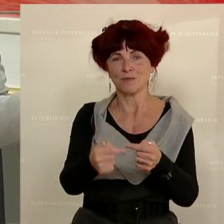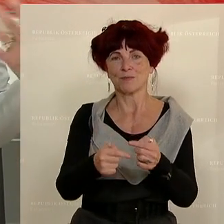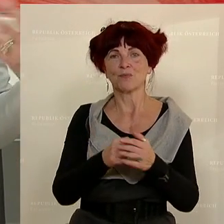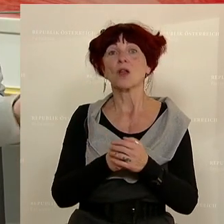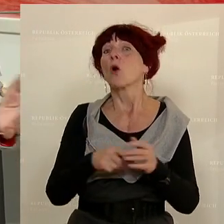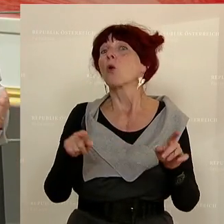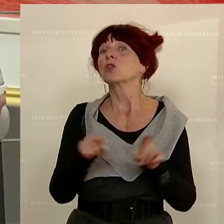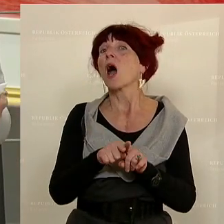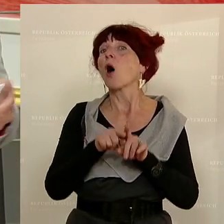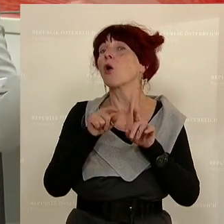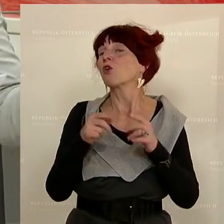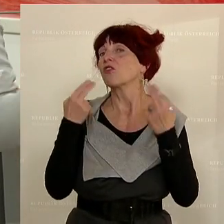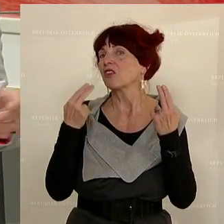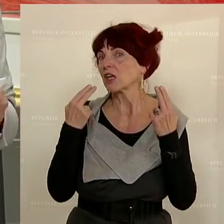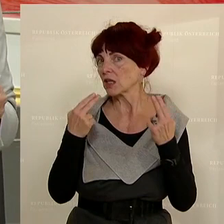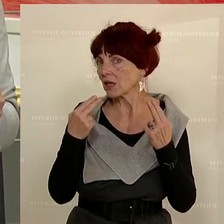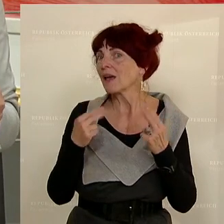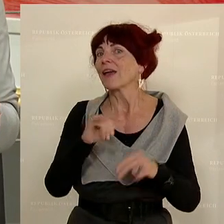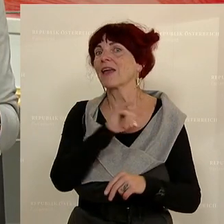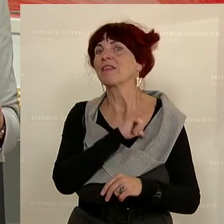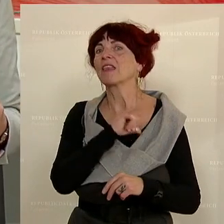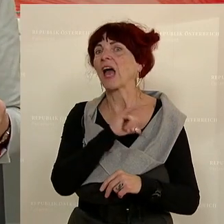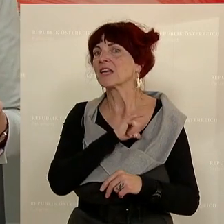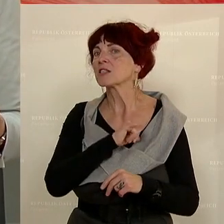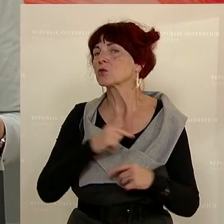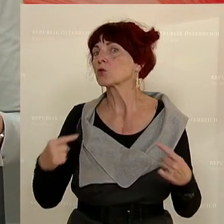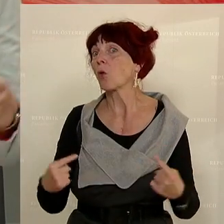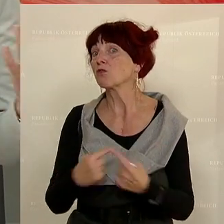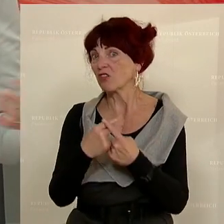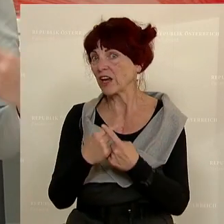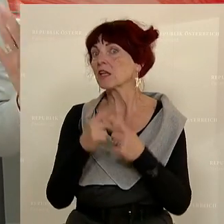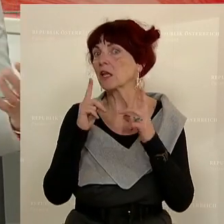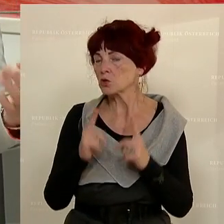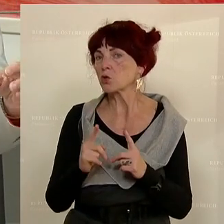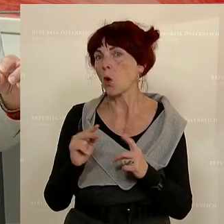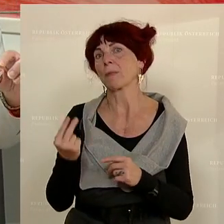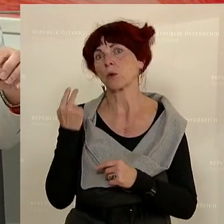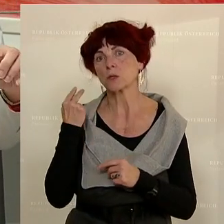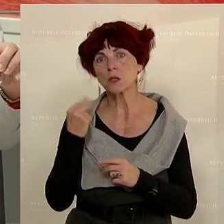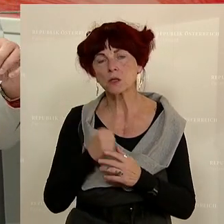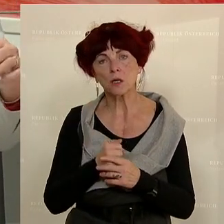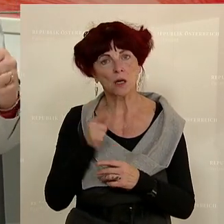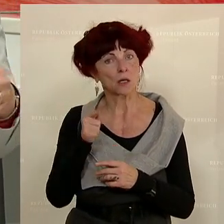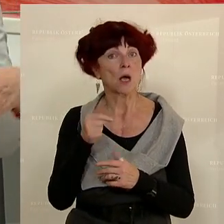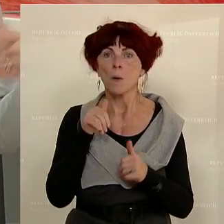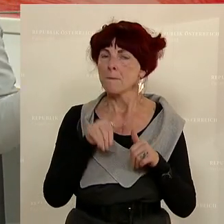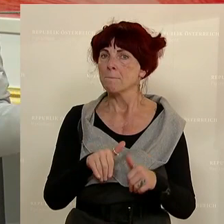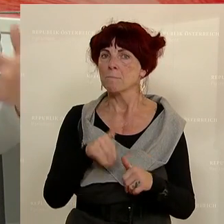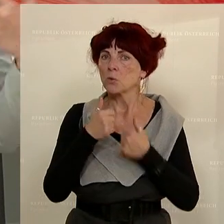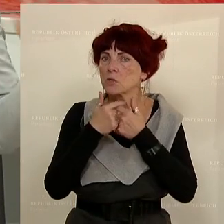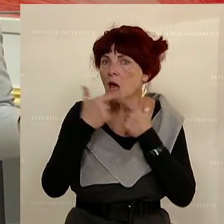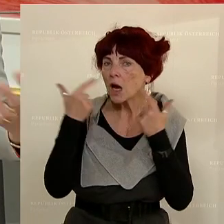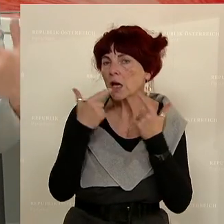auch um potenzielle Interessenskonflikte. Das wurde hier schon angedeutet. Das muss natürlich durch entsprechende